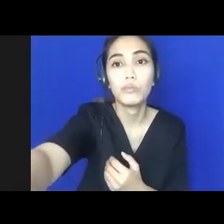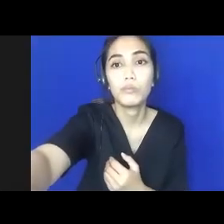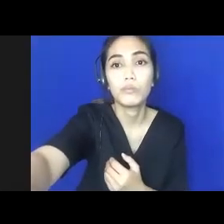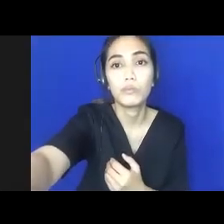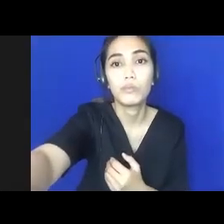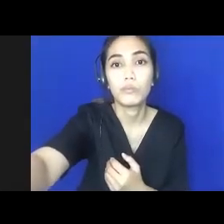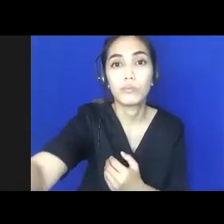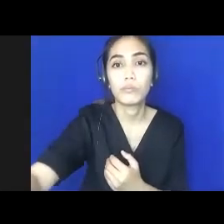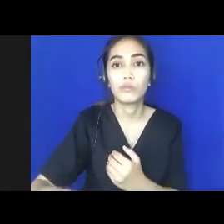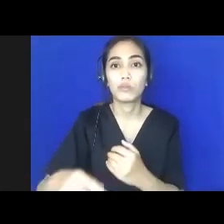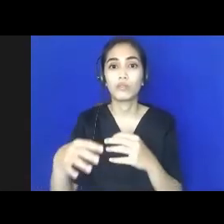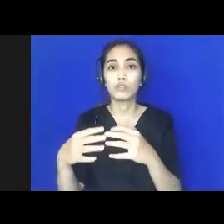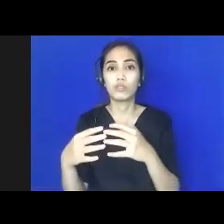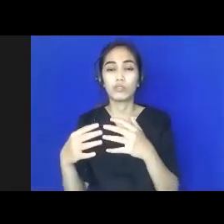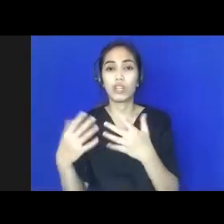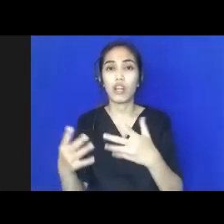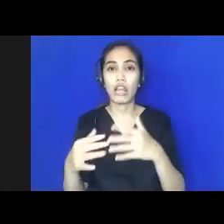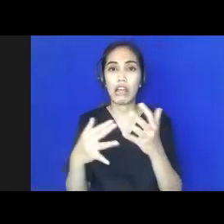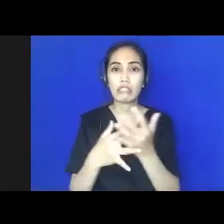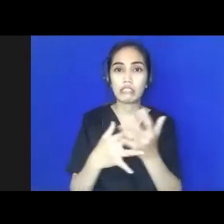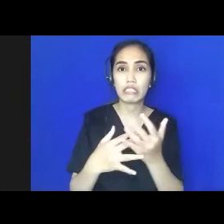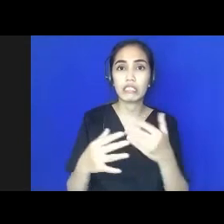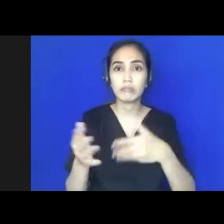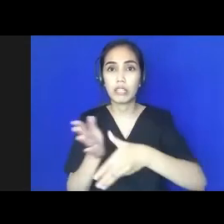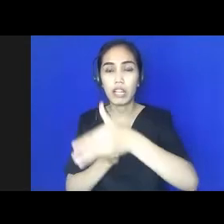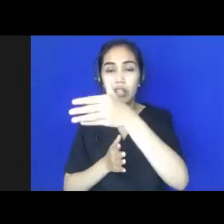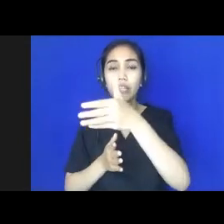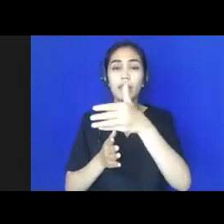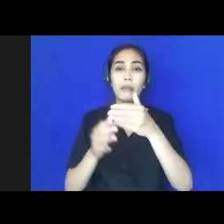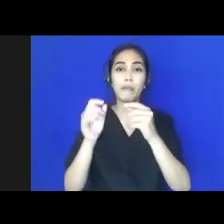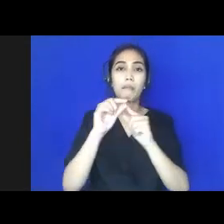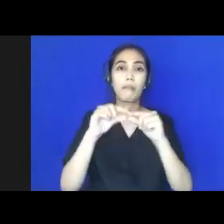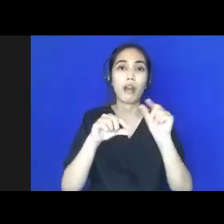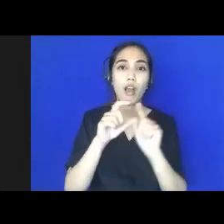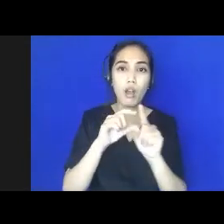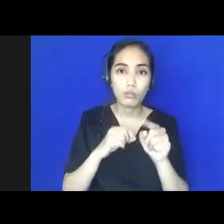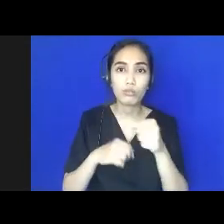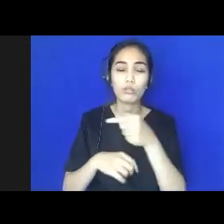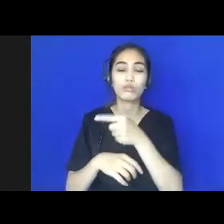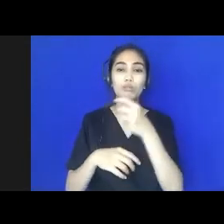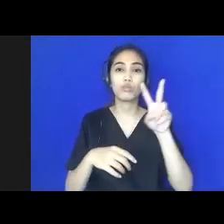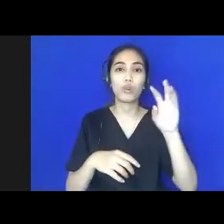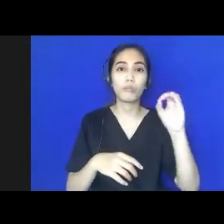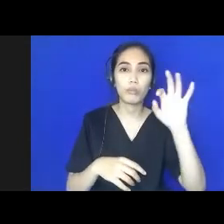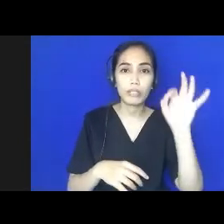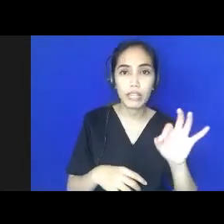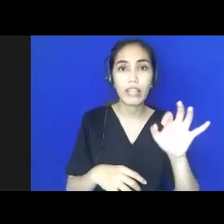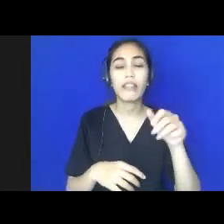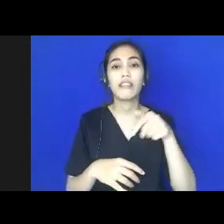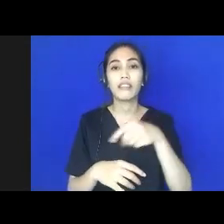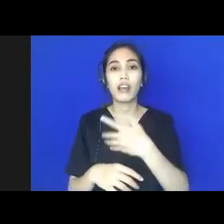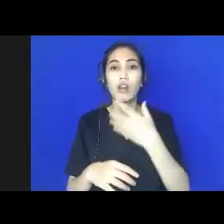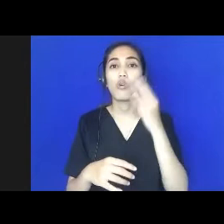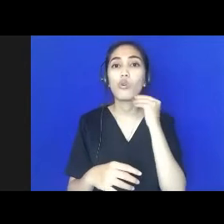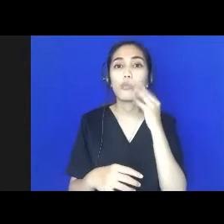cakupan atau akses dia untuk menjalani paut itu masih sekitar 20-an persen. Tapi anak-anak umur 5